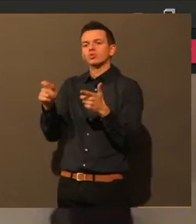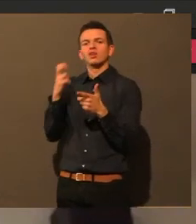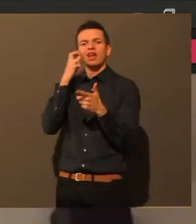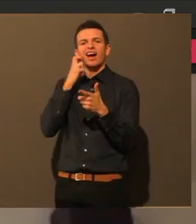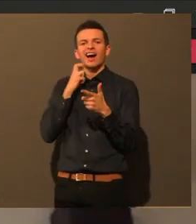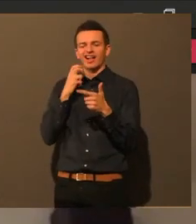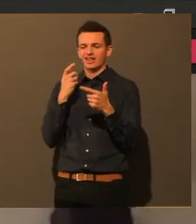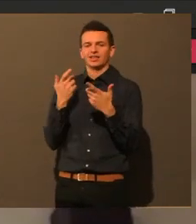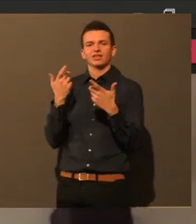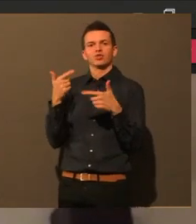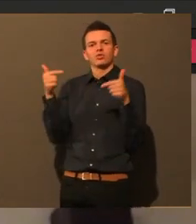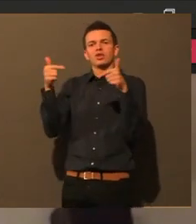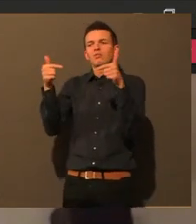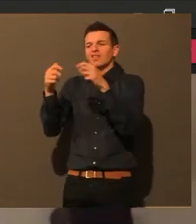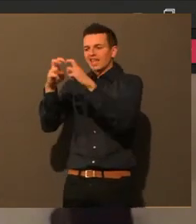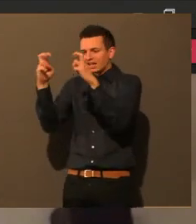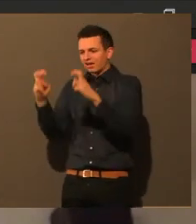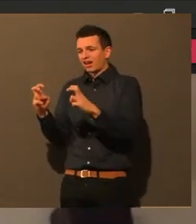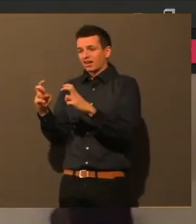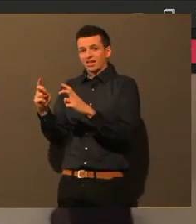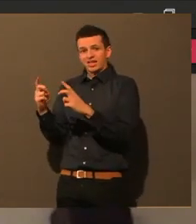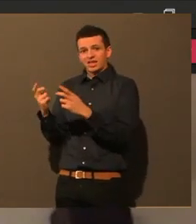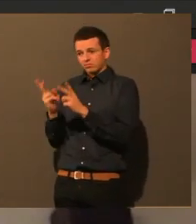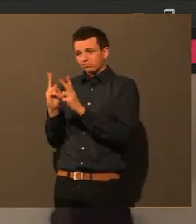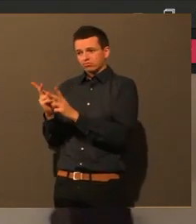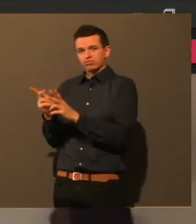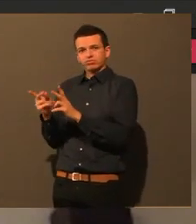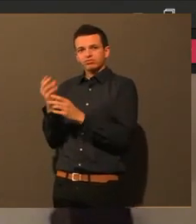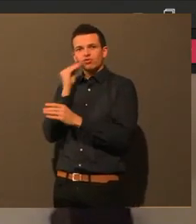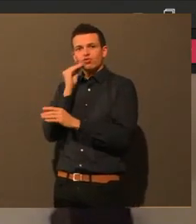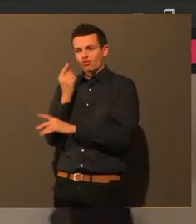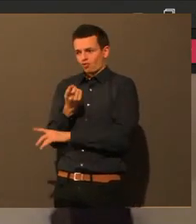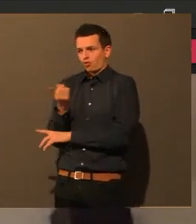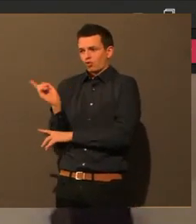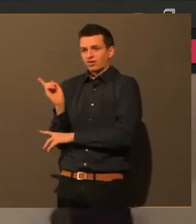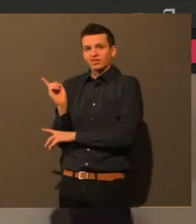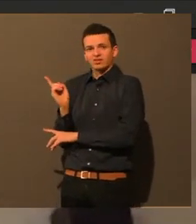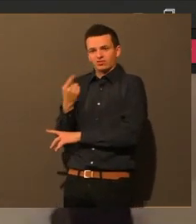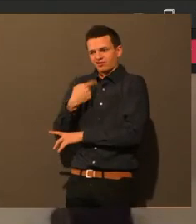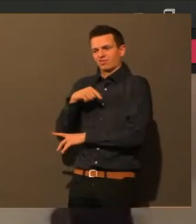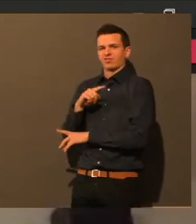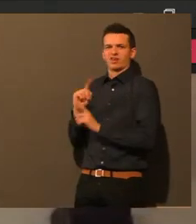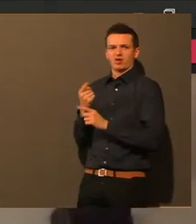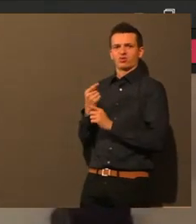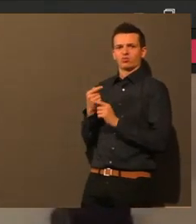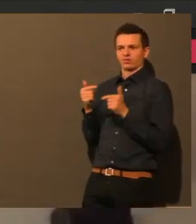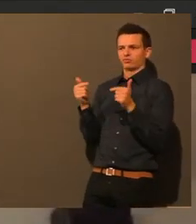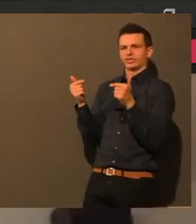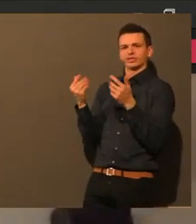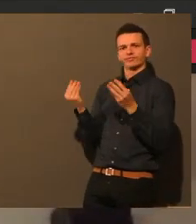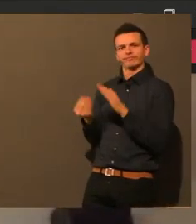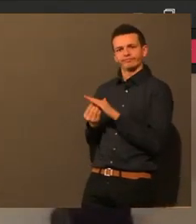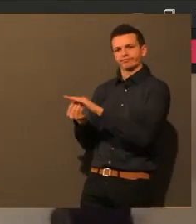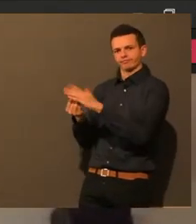Kanne Besuch haben von ihren Verwandten. Da kann ich mir auch lebbar vorstellen, dass wir da einfach mal die